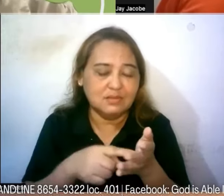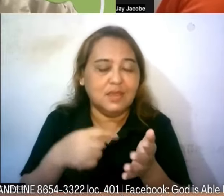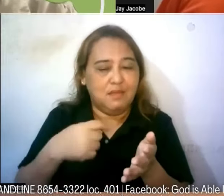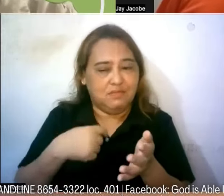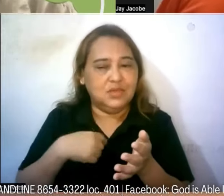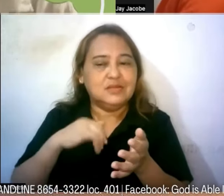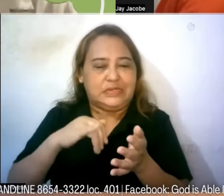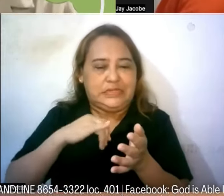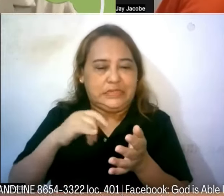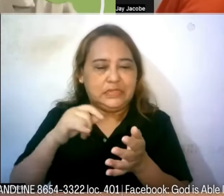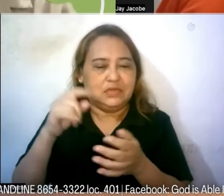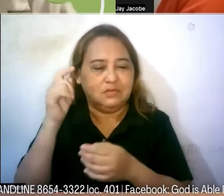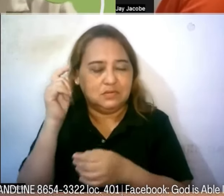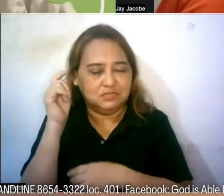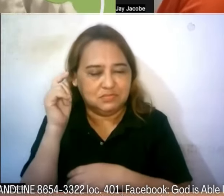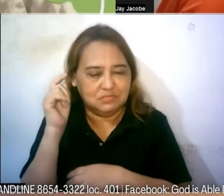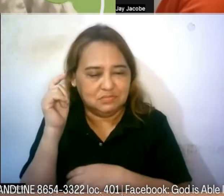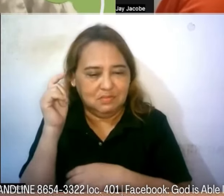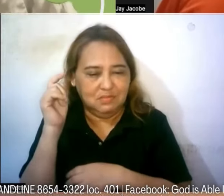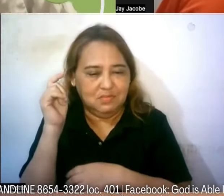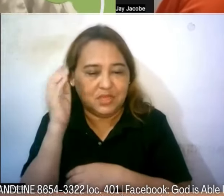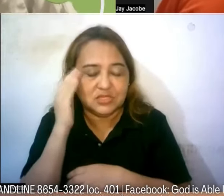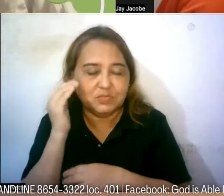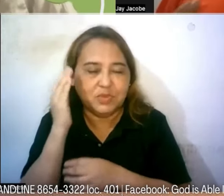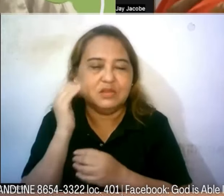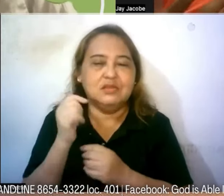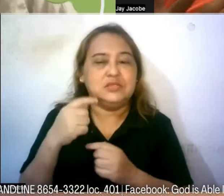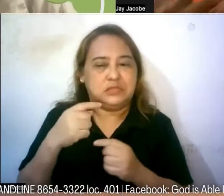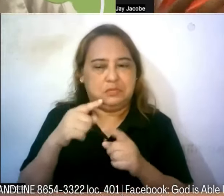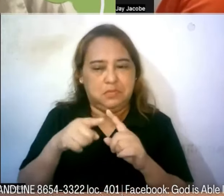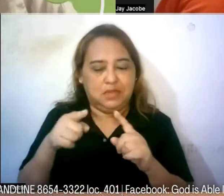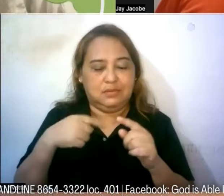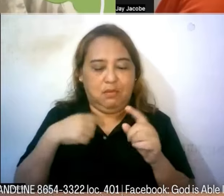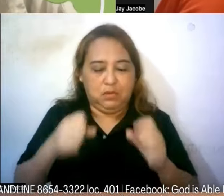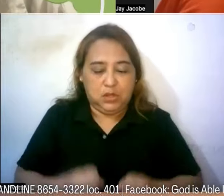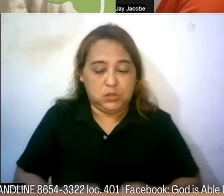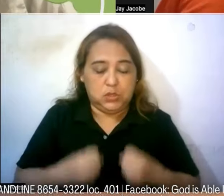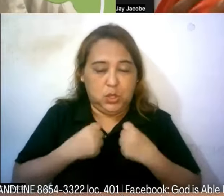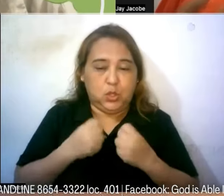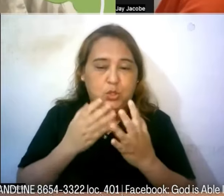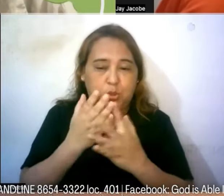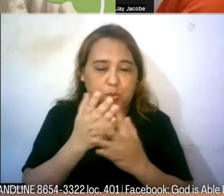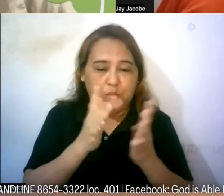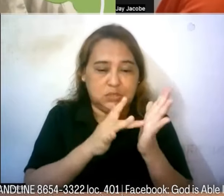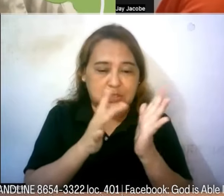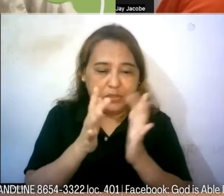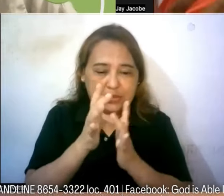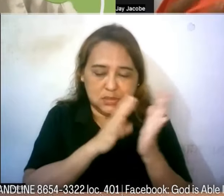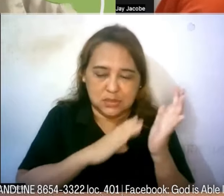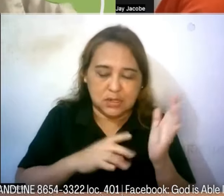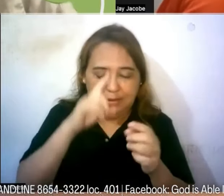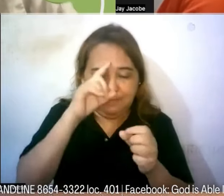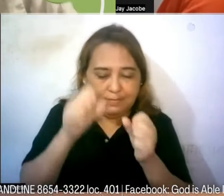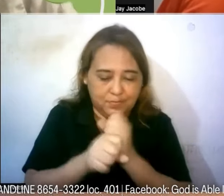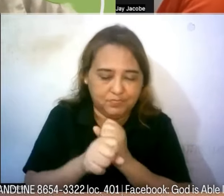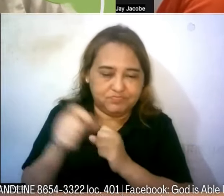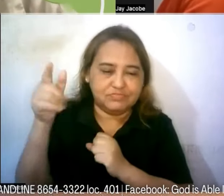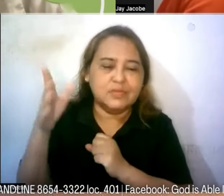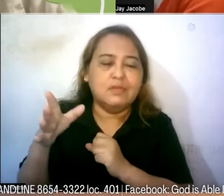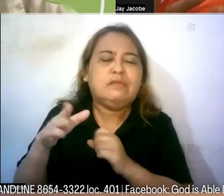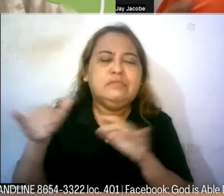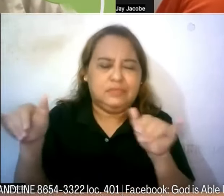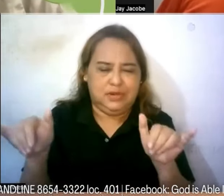kung ako po ay nakasurvive through the through the through Jesus Christ through faith in Him ganun din ang gawin